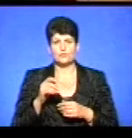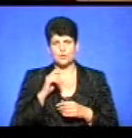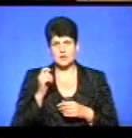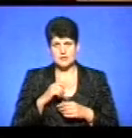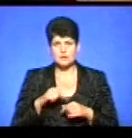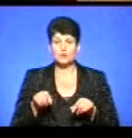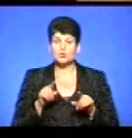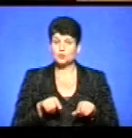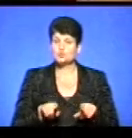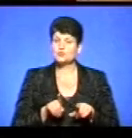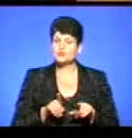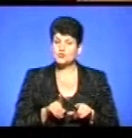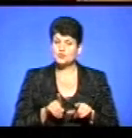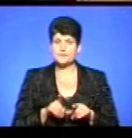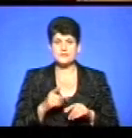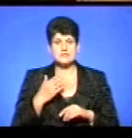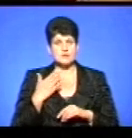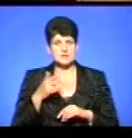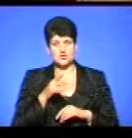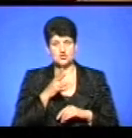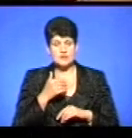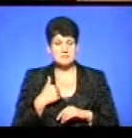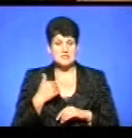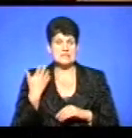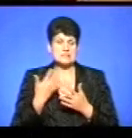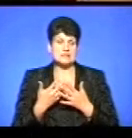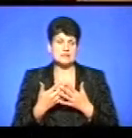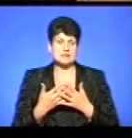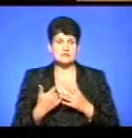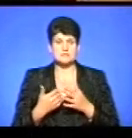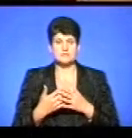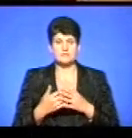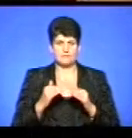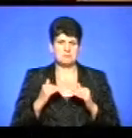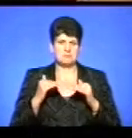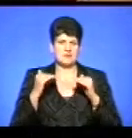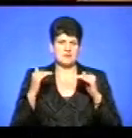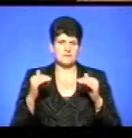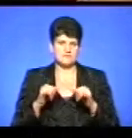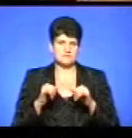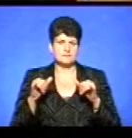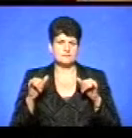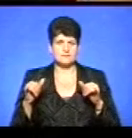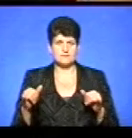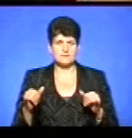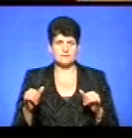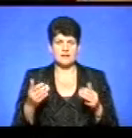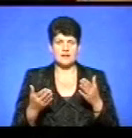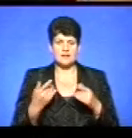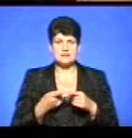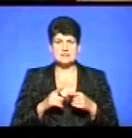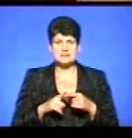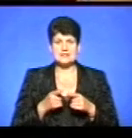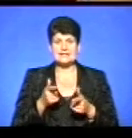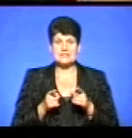за останній час, мені здається, він різко піднявся в гору. Але чи це дійсно